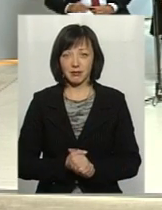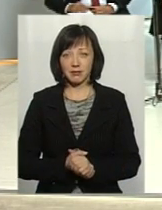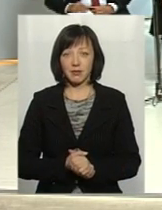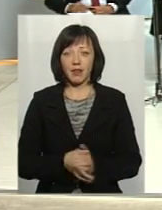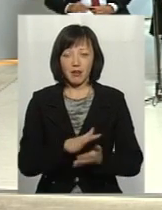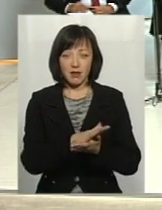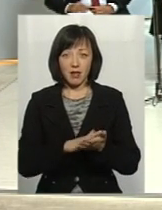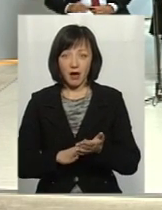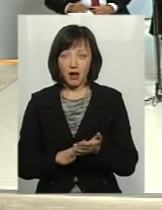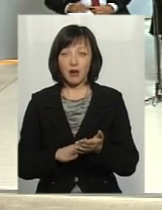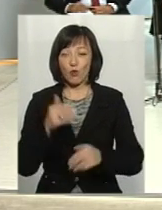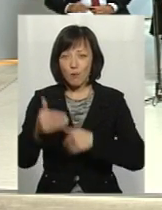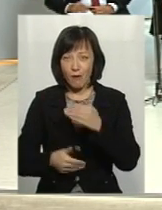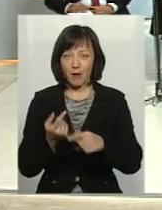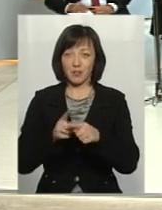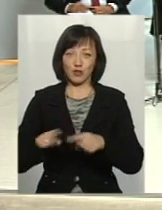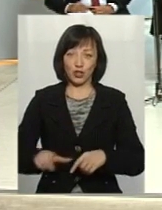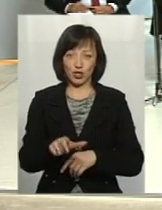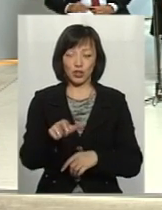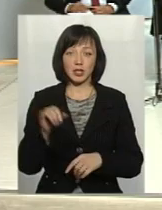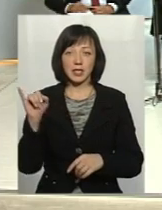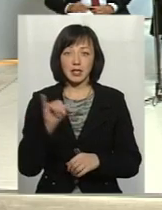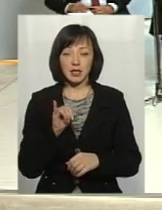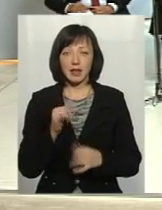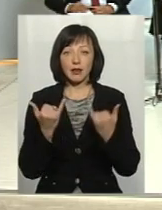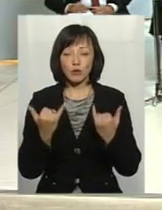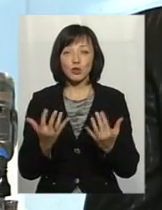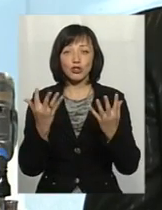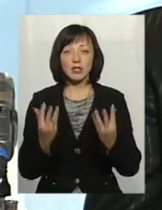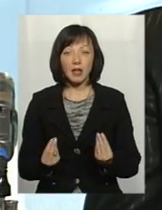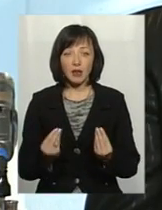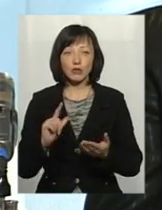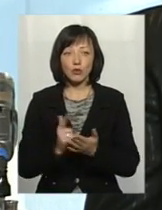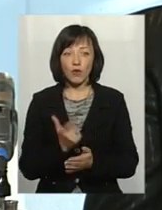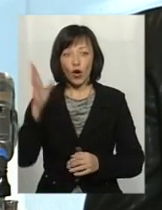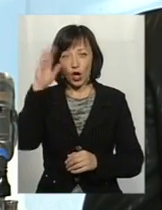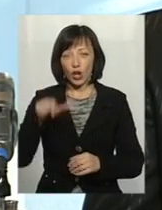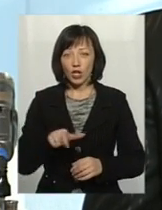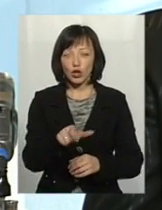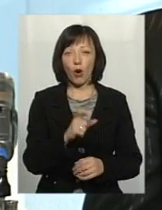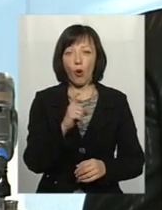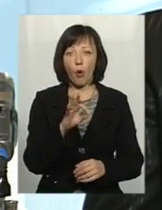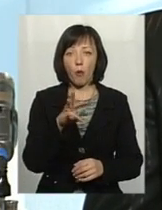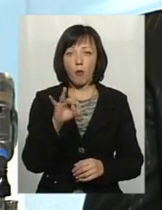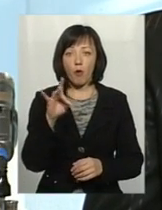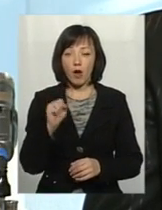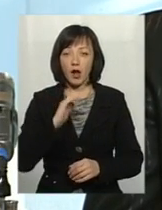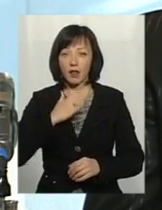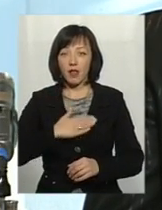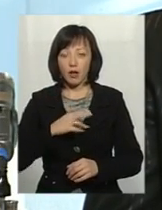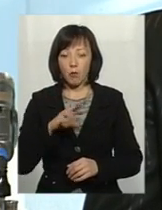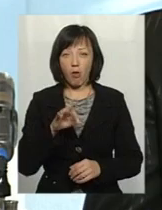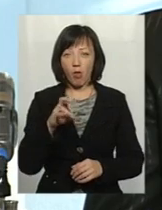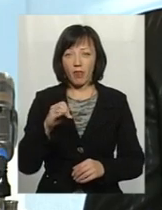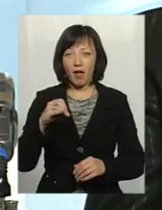далі йдемо в ту річку і купаємось в ній. І на сьогоднішній день, з річки Хомора наше полонське водопровідник